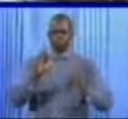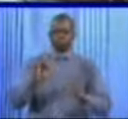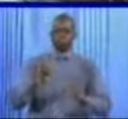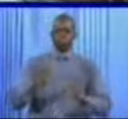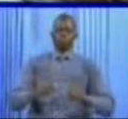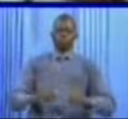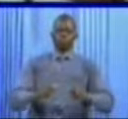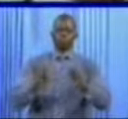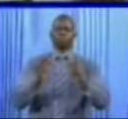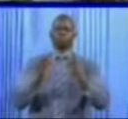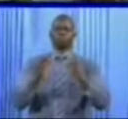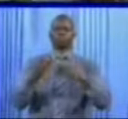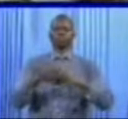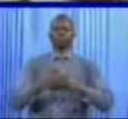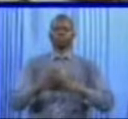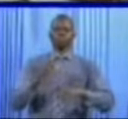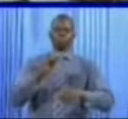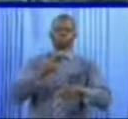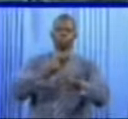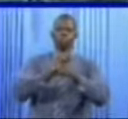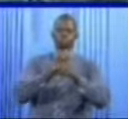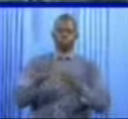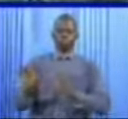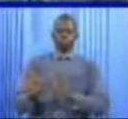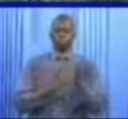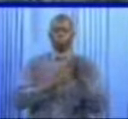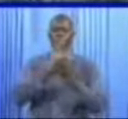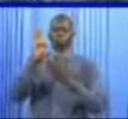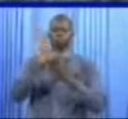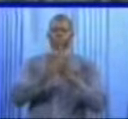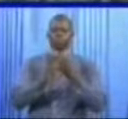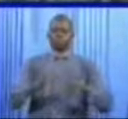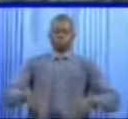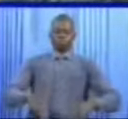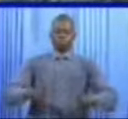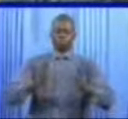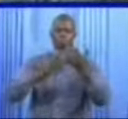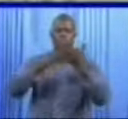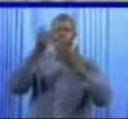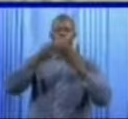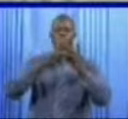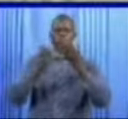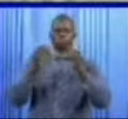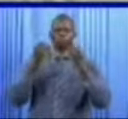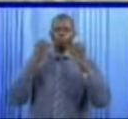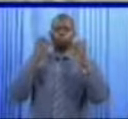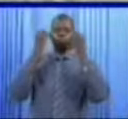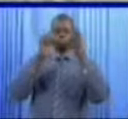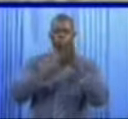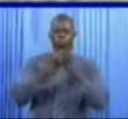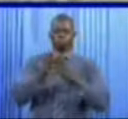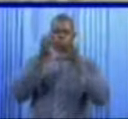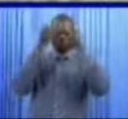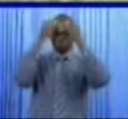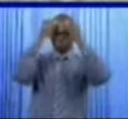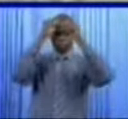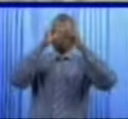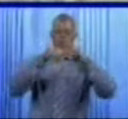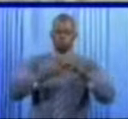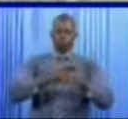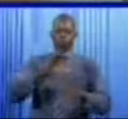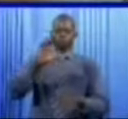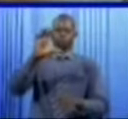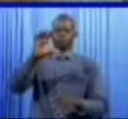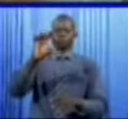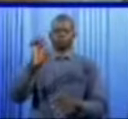La Chambre des Métiers et de l'Artisanat du Burkina fait le point à mi-parcours de ce programme à la presse et selon son président, pour une prévision de 59